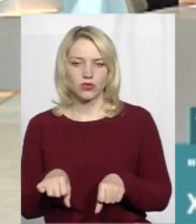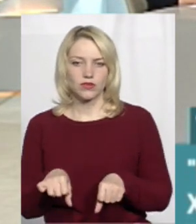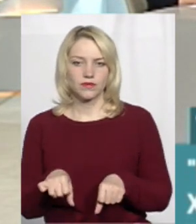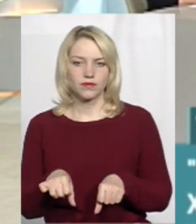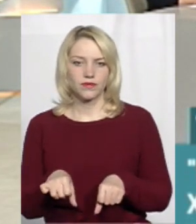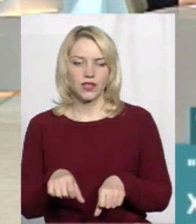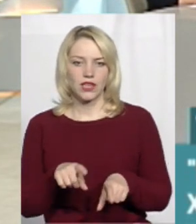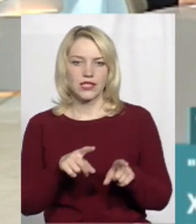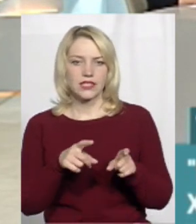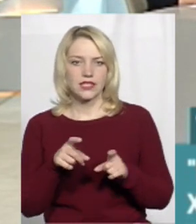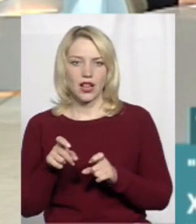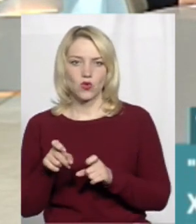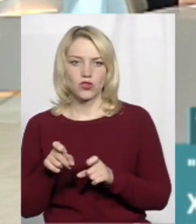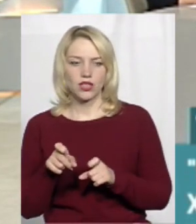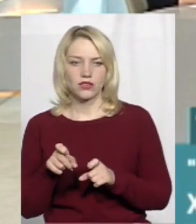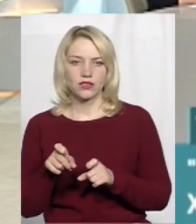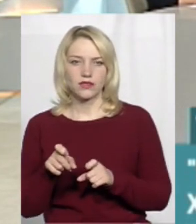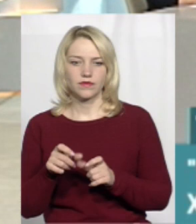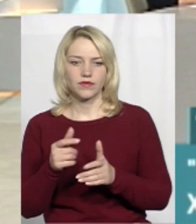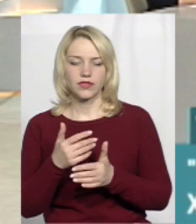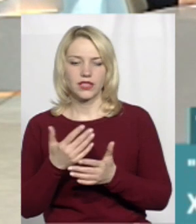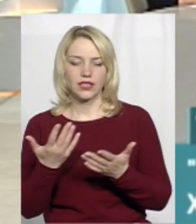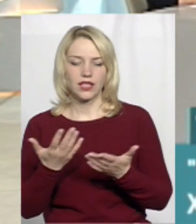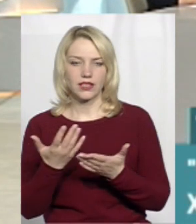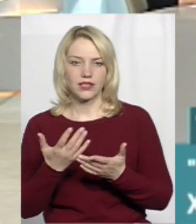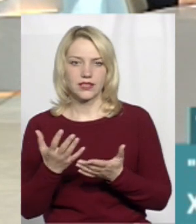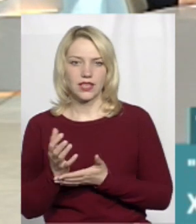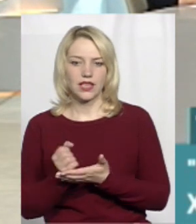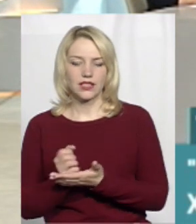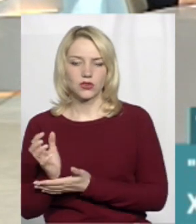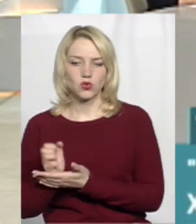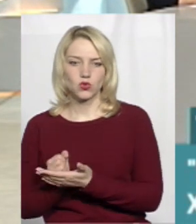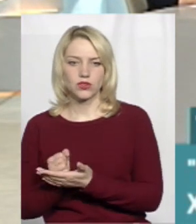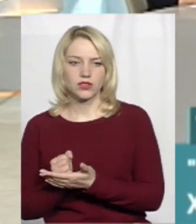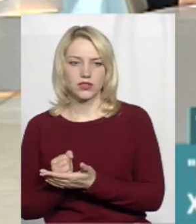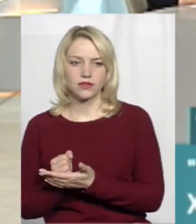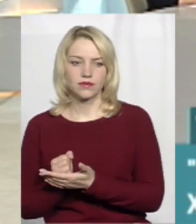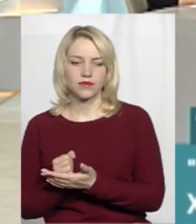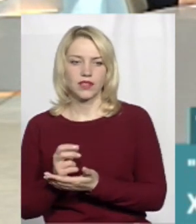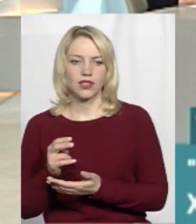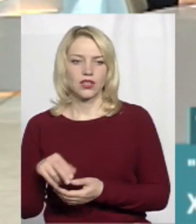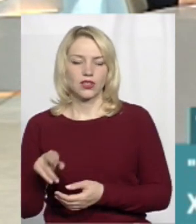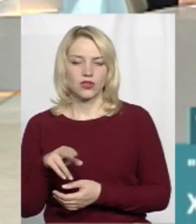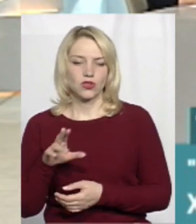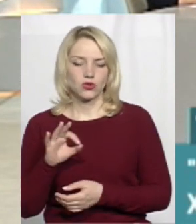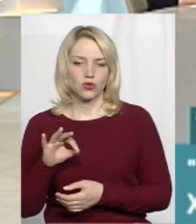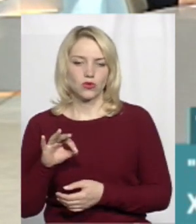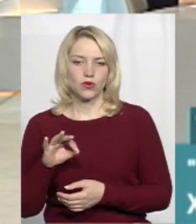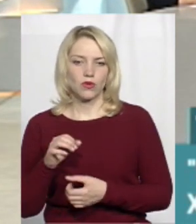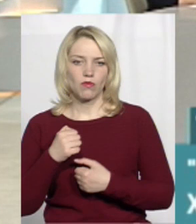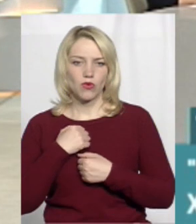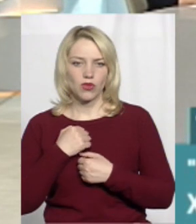залучати якісь ресурси на підвищення бойової готовності нашої бригади.